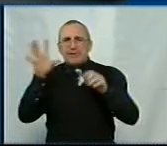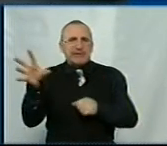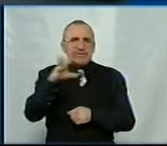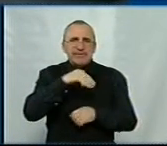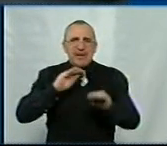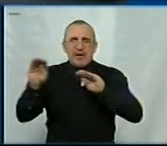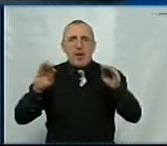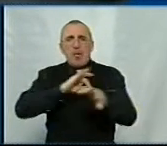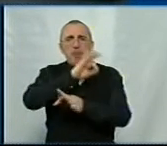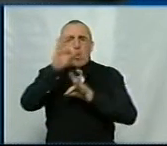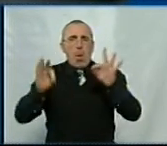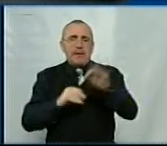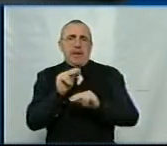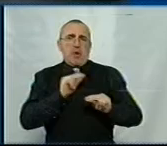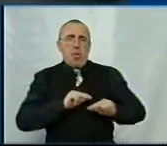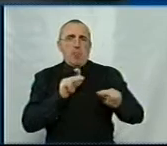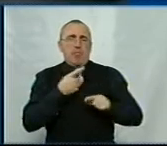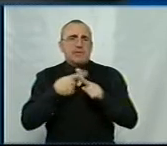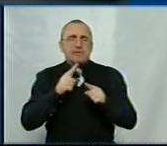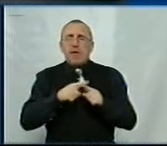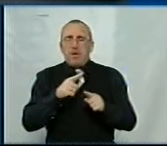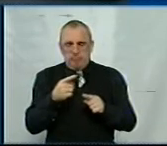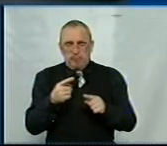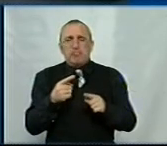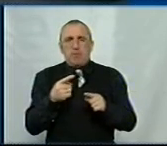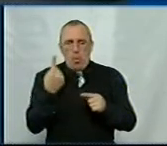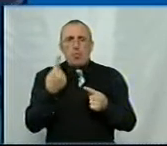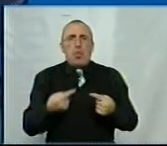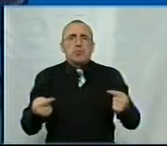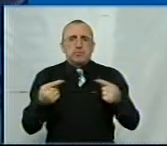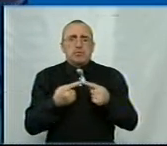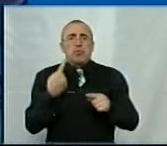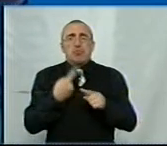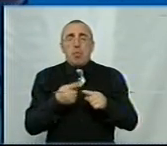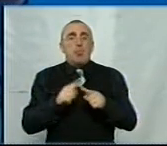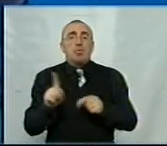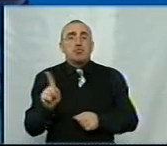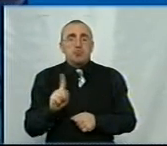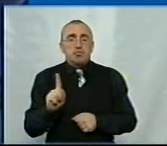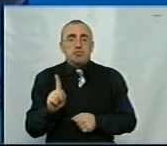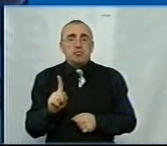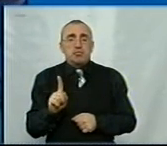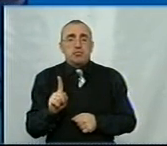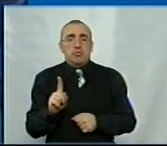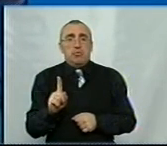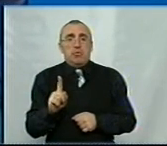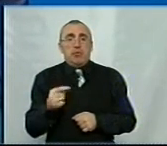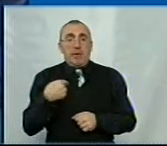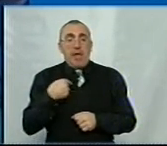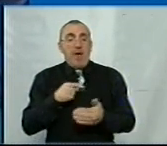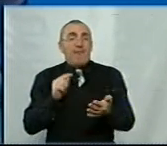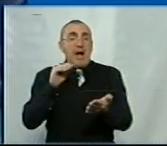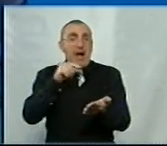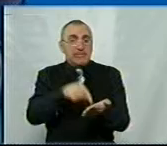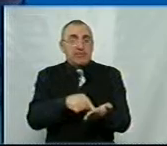проєктні роботи. Це проєктні роботи, однозначно. Тому що, якраз я і вказав,